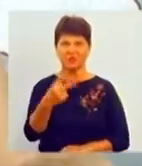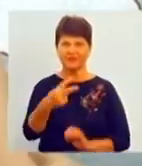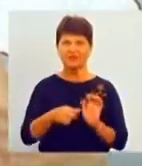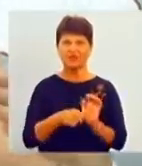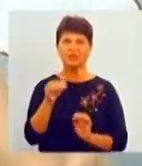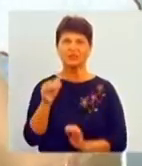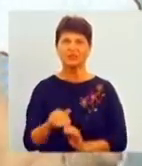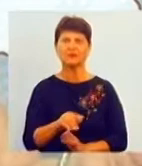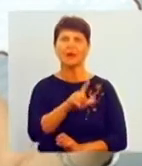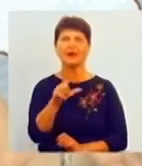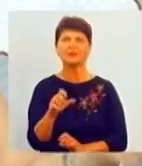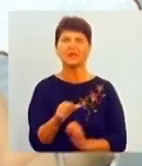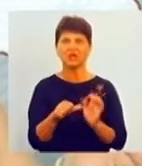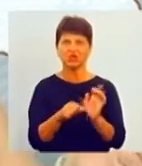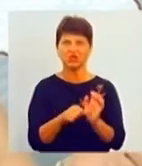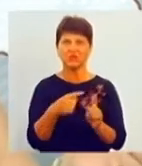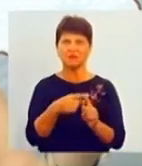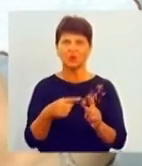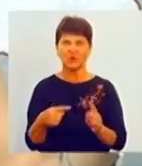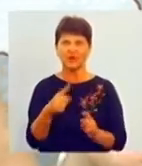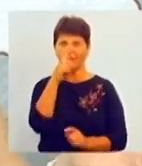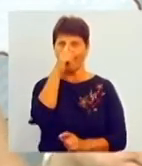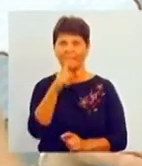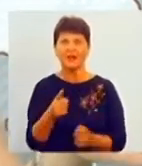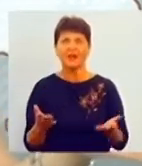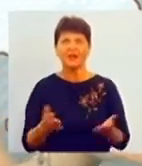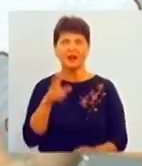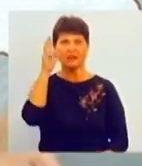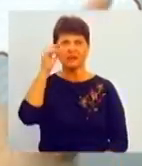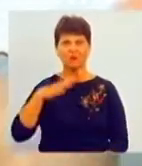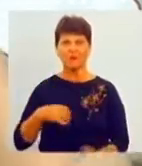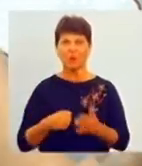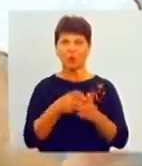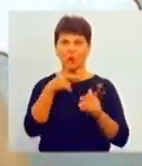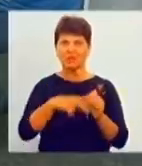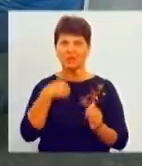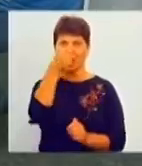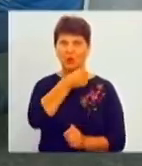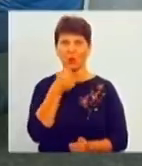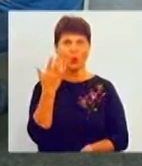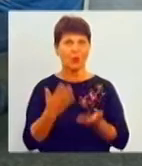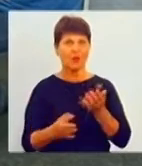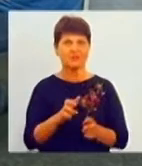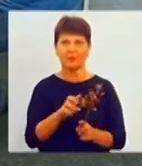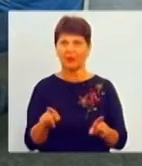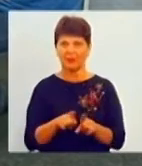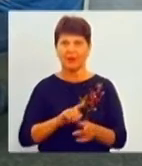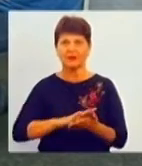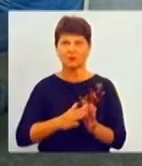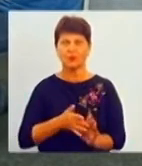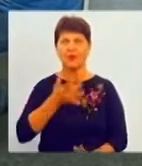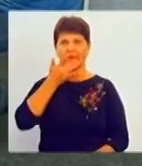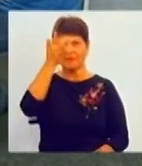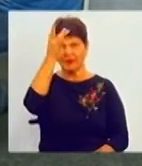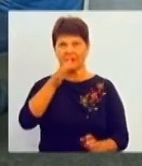лише за 6,5 власне місяців. На яку цифру ви очікували до кінця року, якби не ситуація, яка відбулась? Літній період